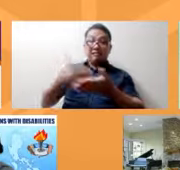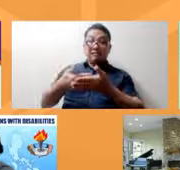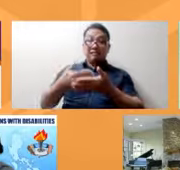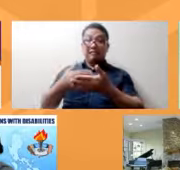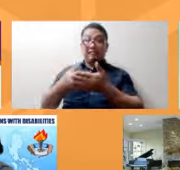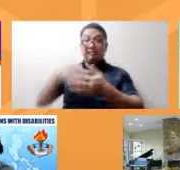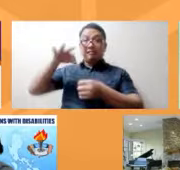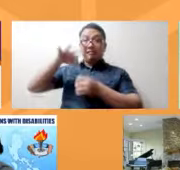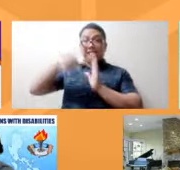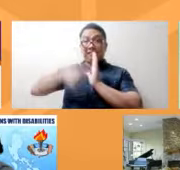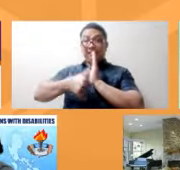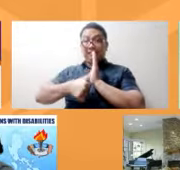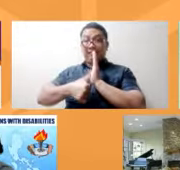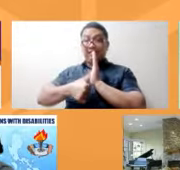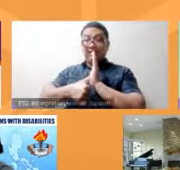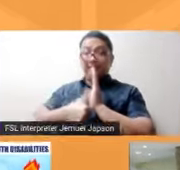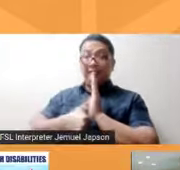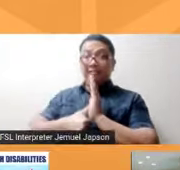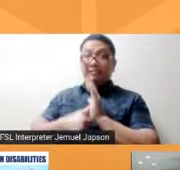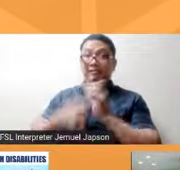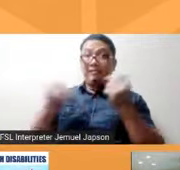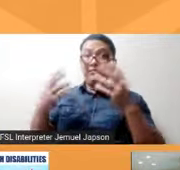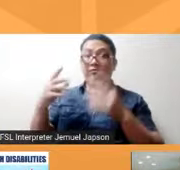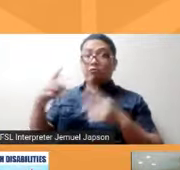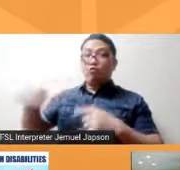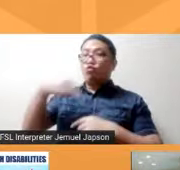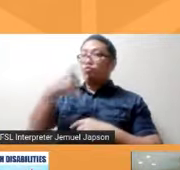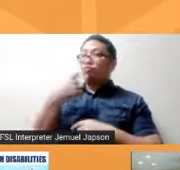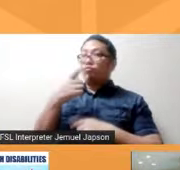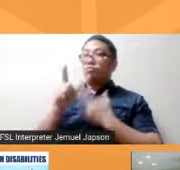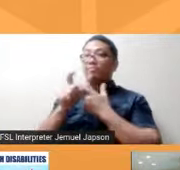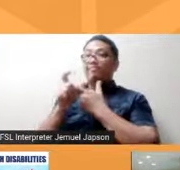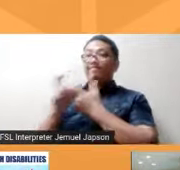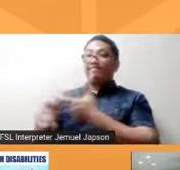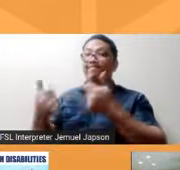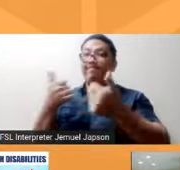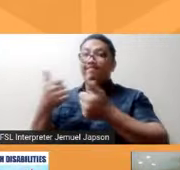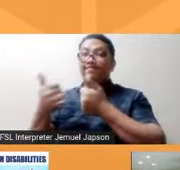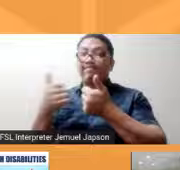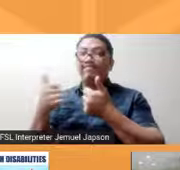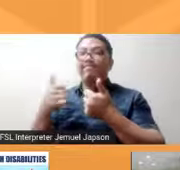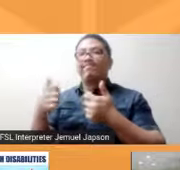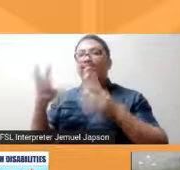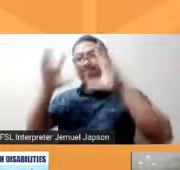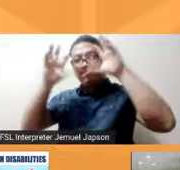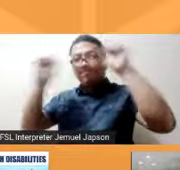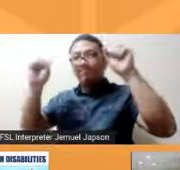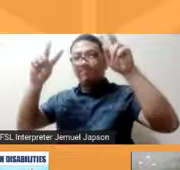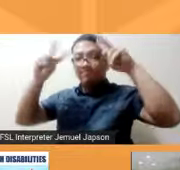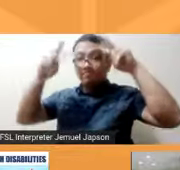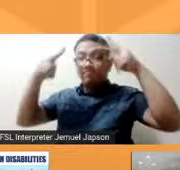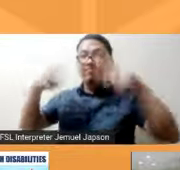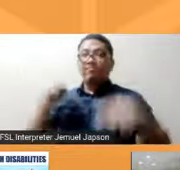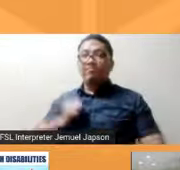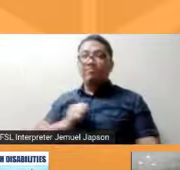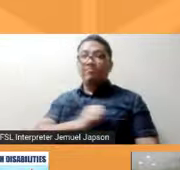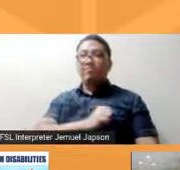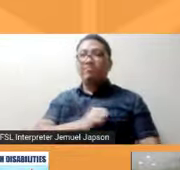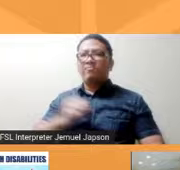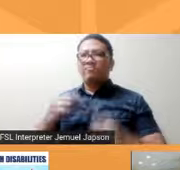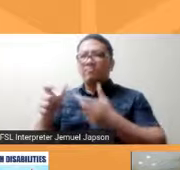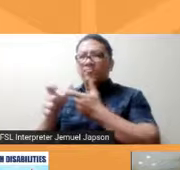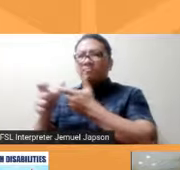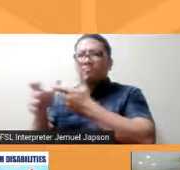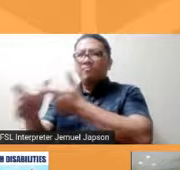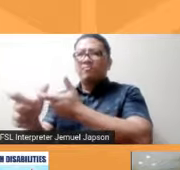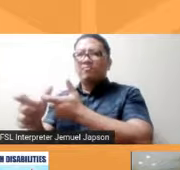maraming mga kumakandidato sa atin sa ating bansa ngayon sa tingin nyo po ba paano